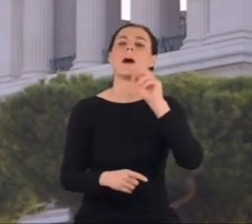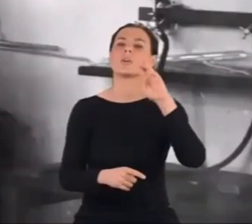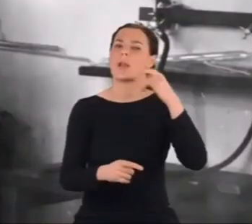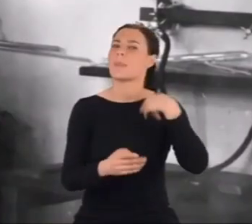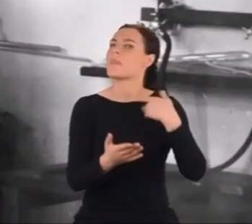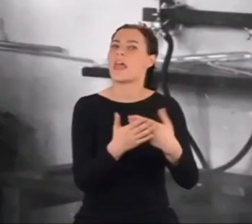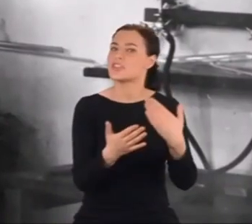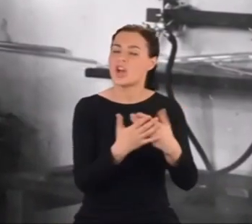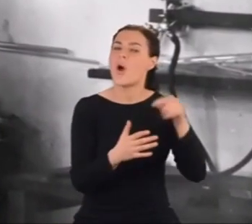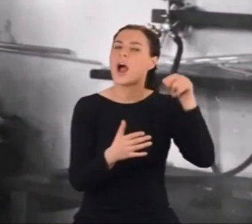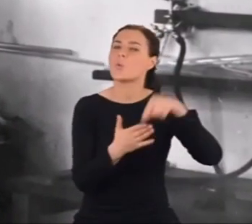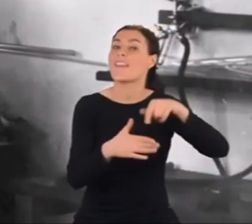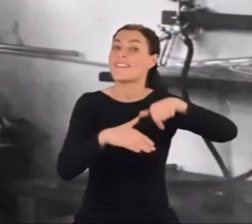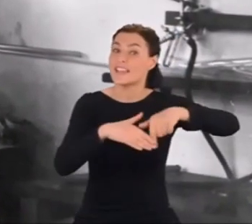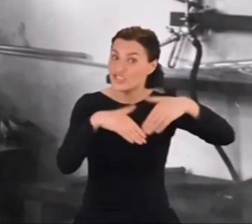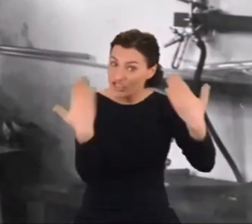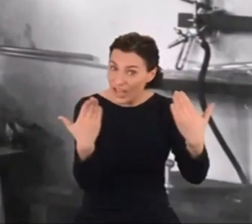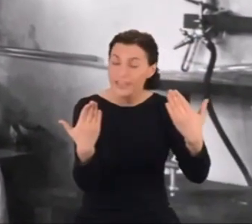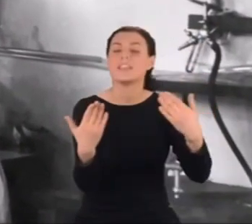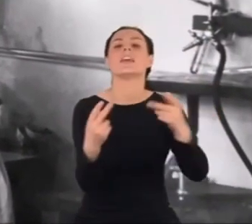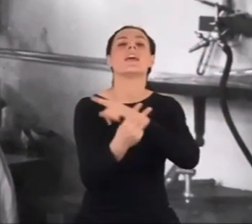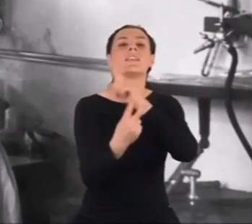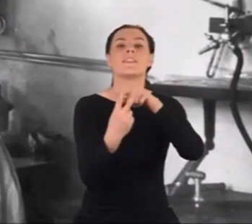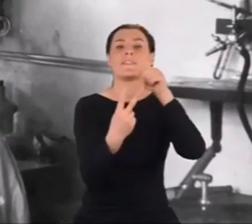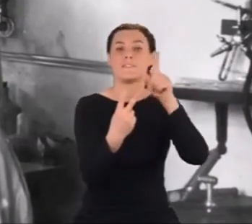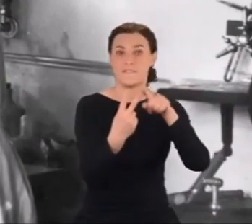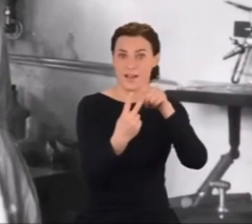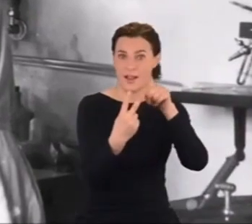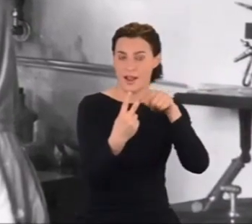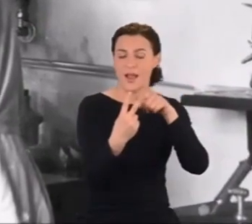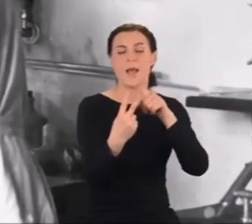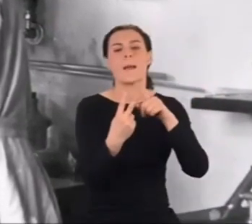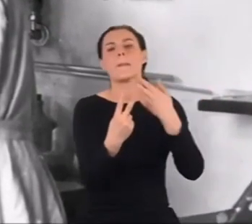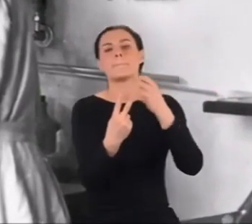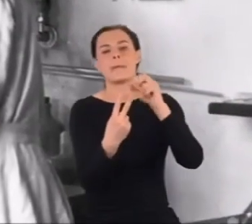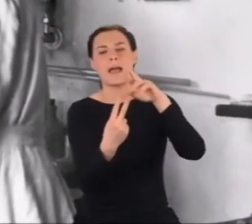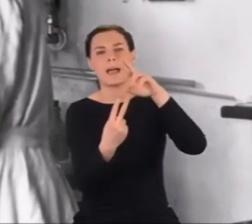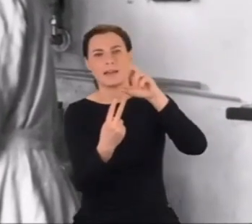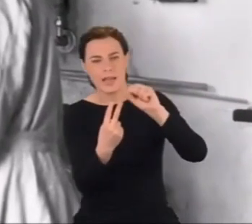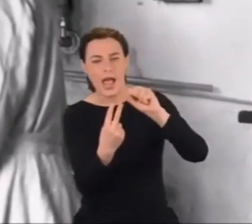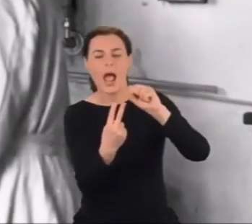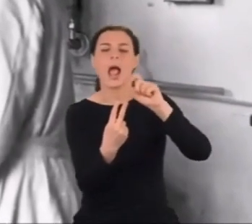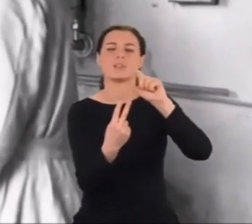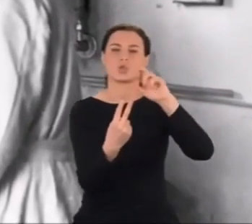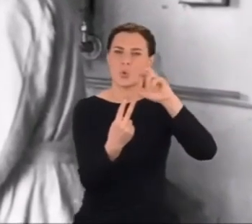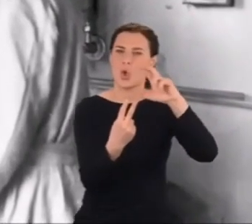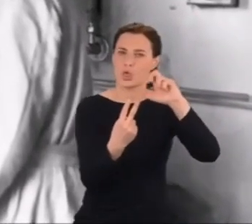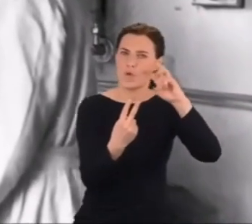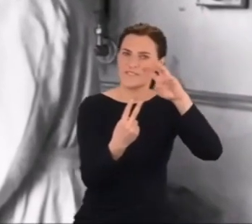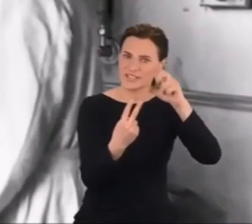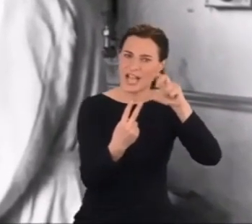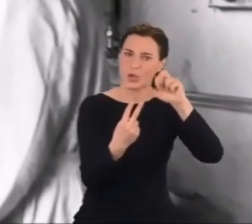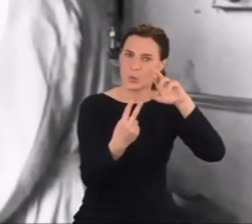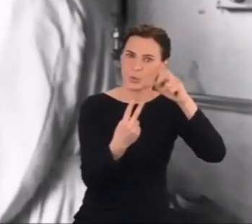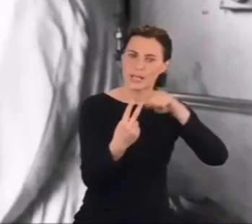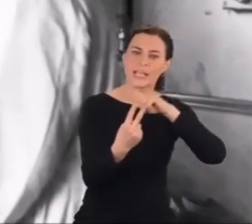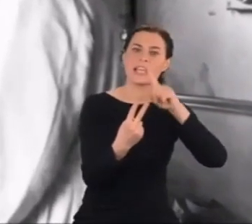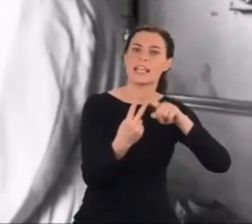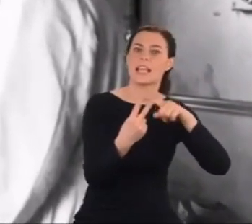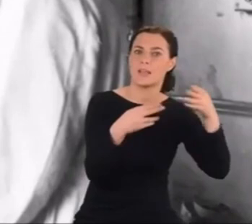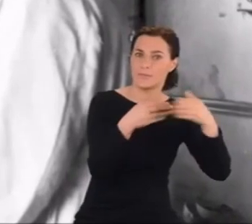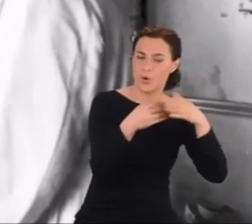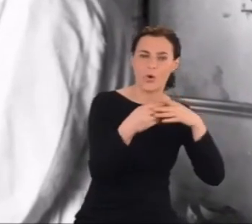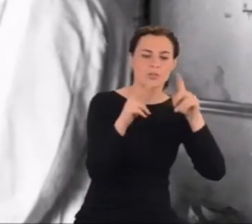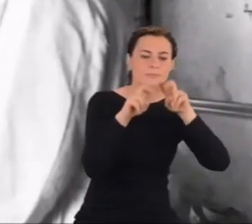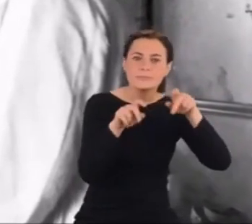Badając naturę promieniowania odkrytego niedawno w Niemczech, w i Frédéric Joliot-Curie stwierdzają, że